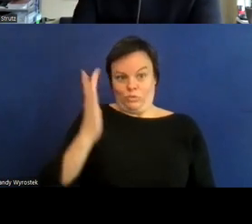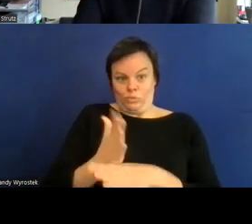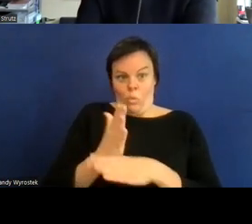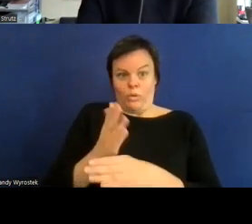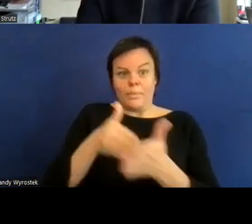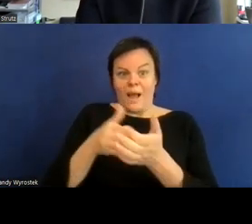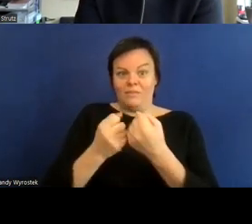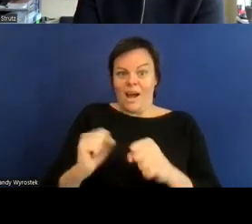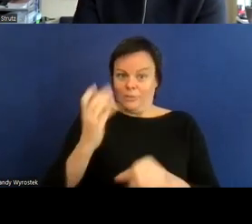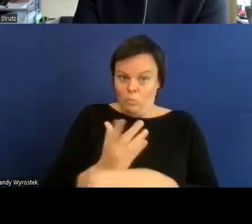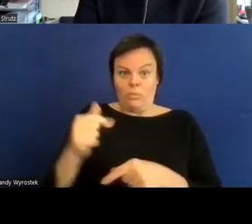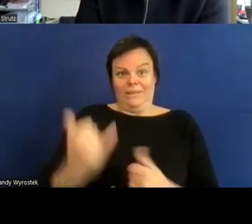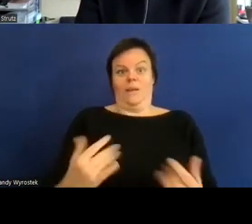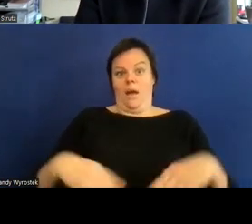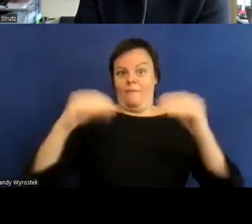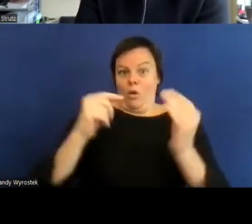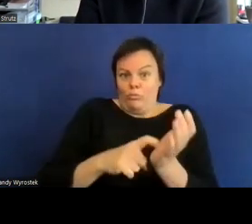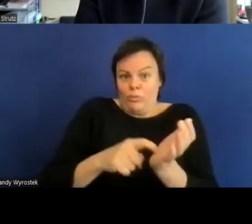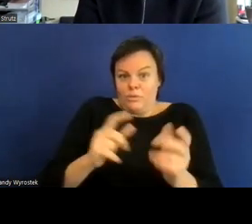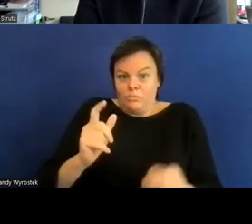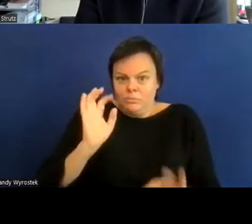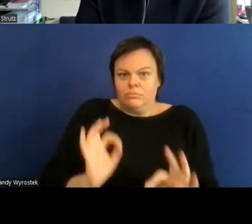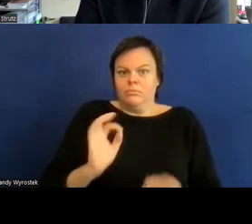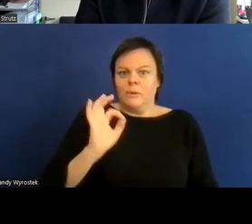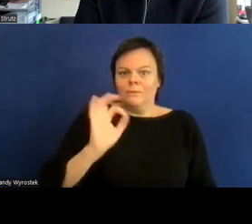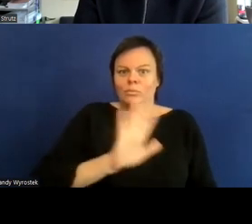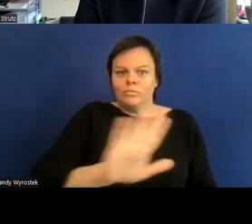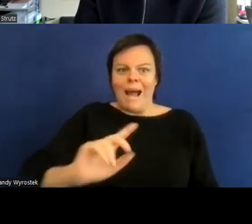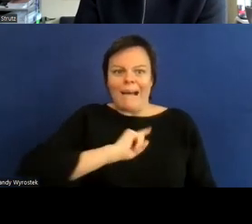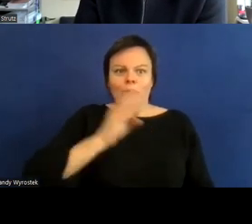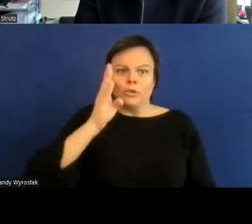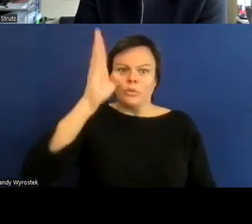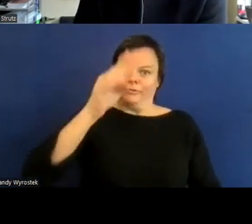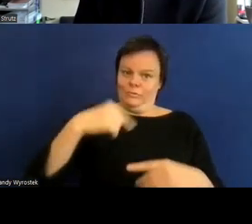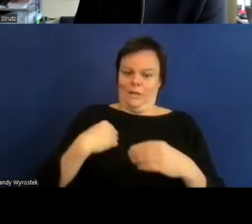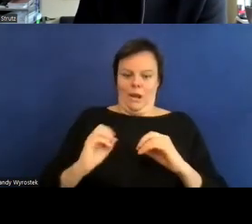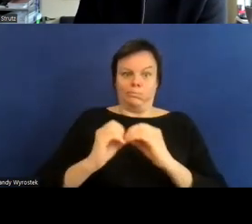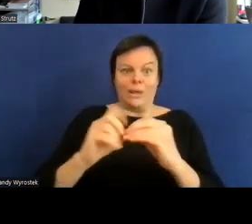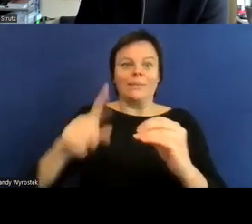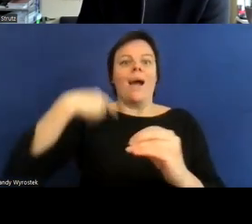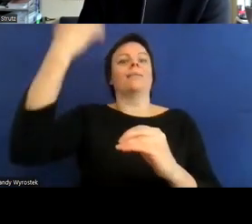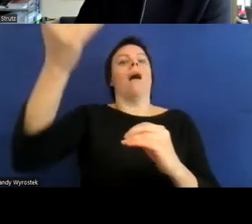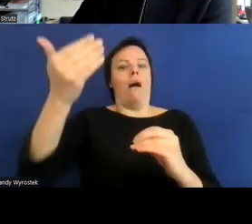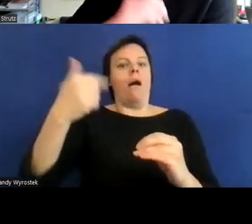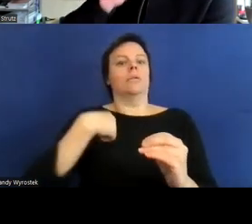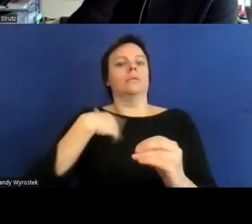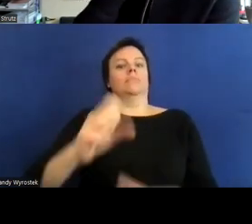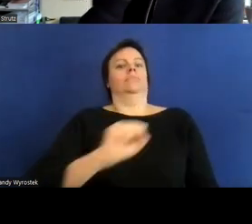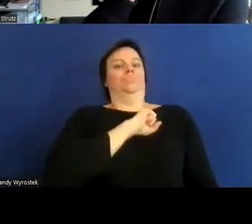alle wahrscheinlich eine form einer menschlichen einschränkung einfach im laufe unseres lebens erleben werden gut